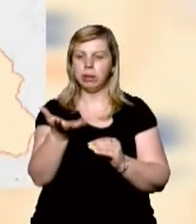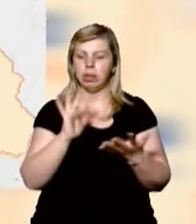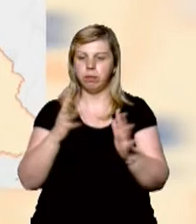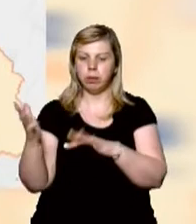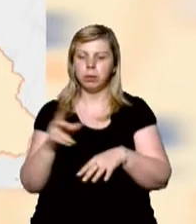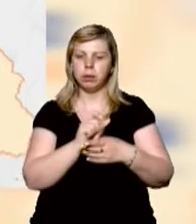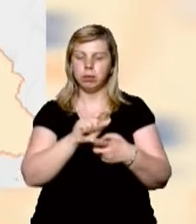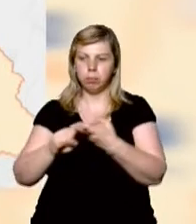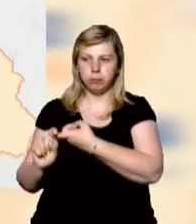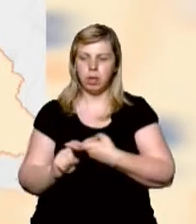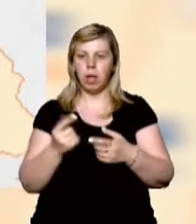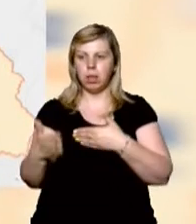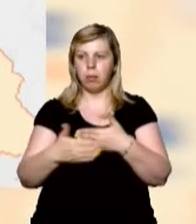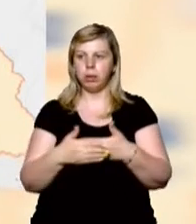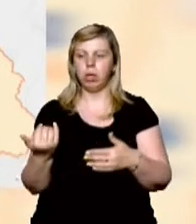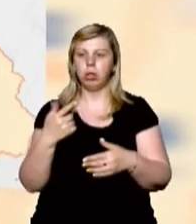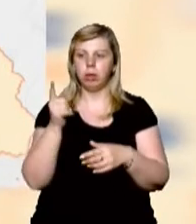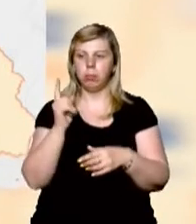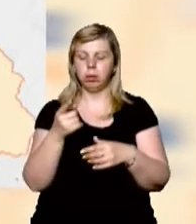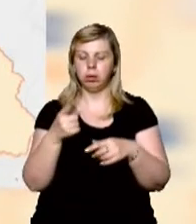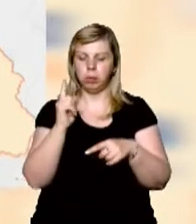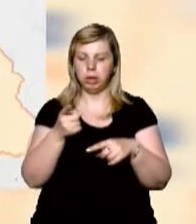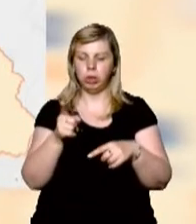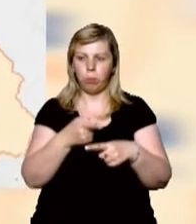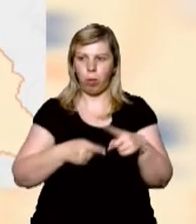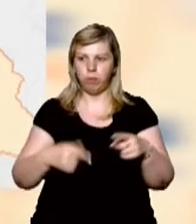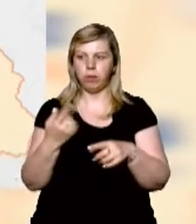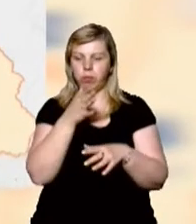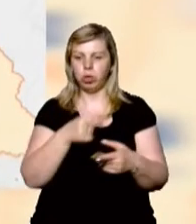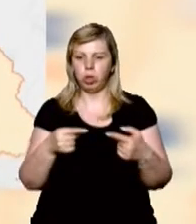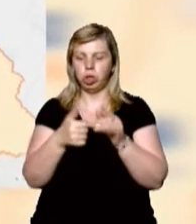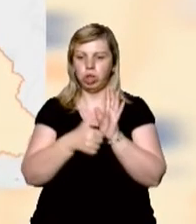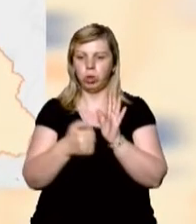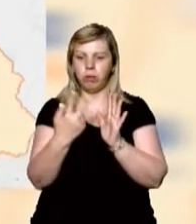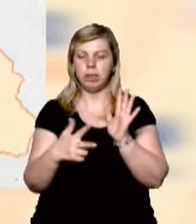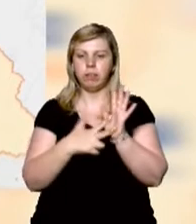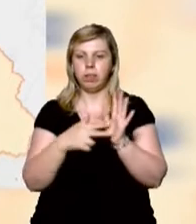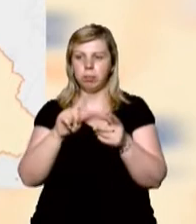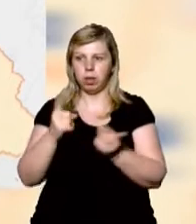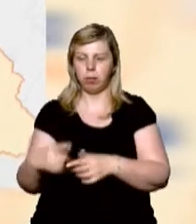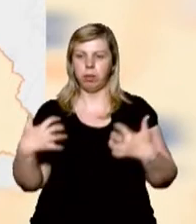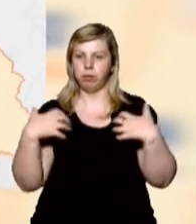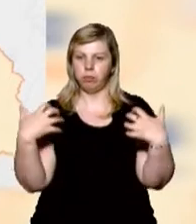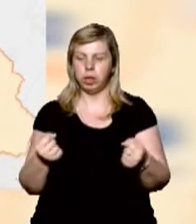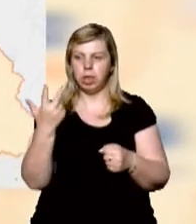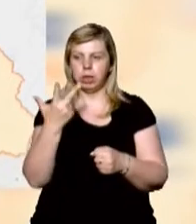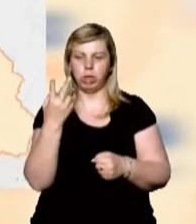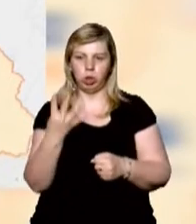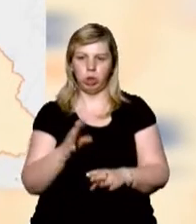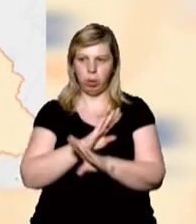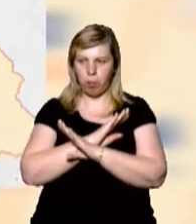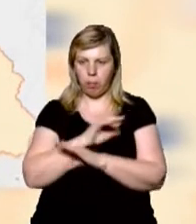випадків інфікування наближається до позначки півтори тисячі. Водночас 628 закарпатців одужали, 34